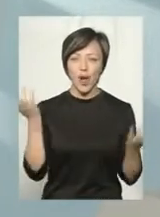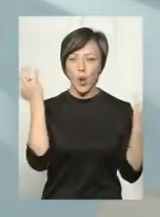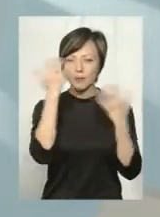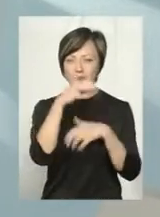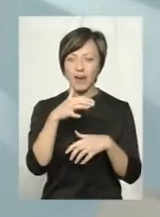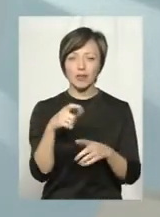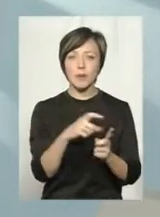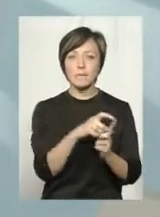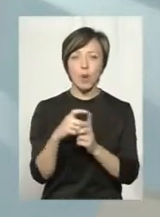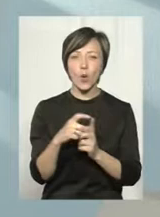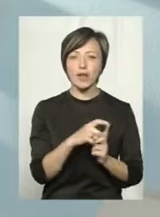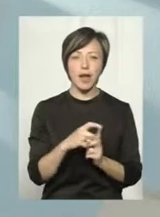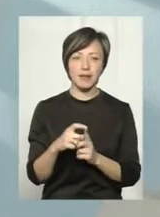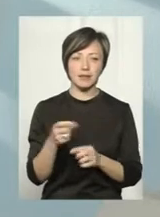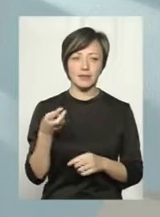Розмиваються поняття.